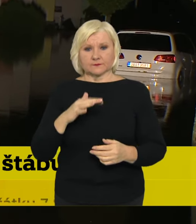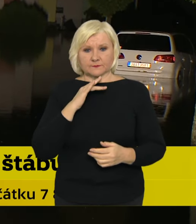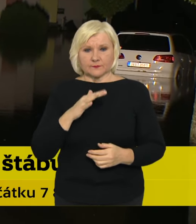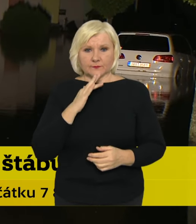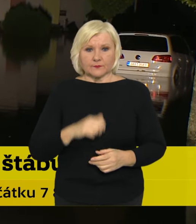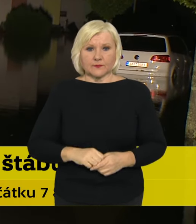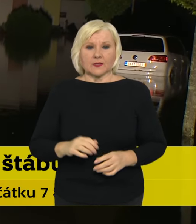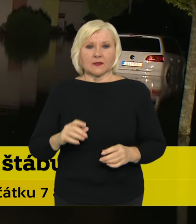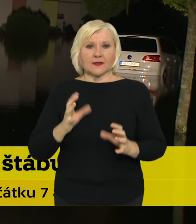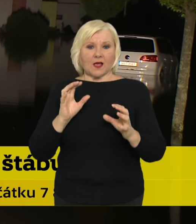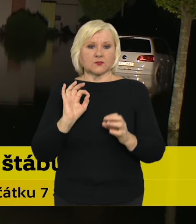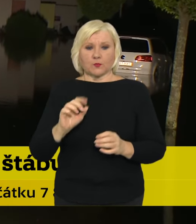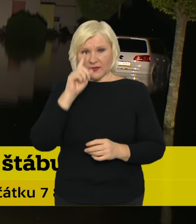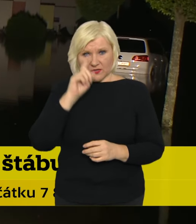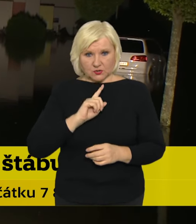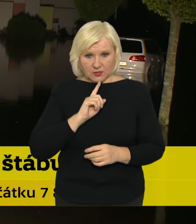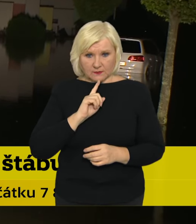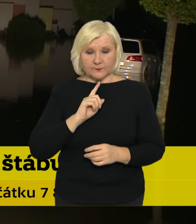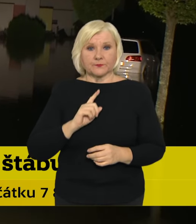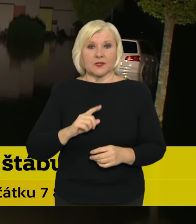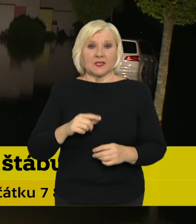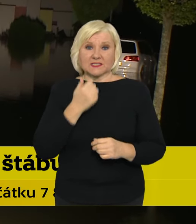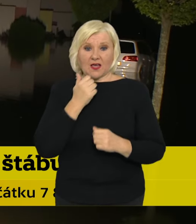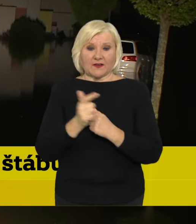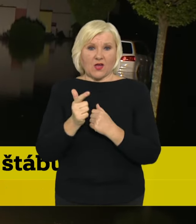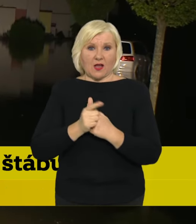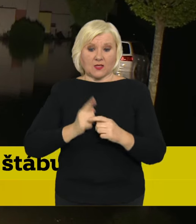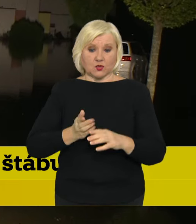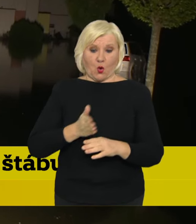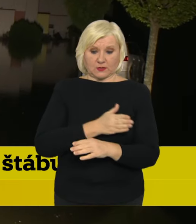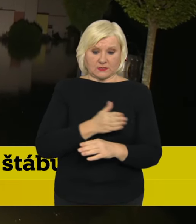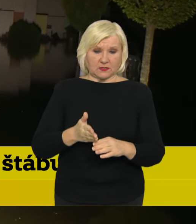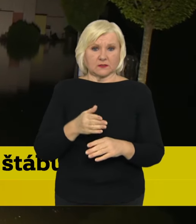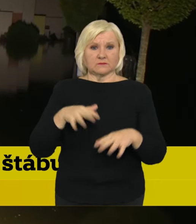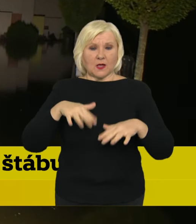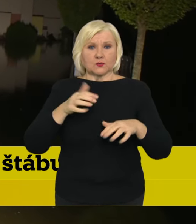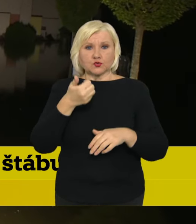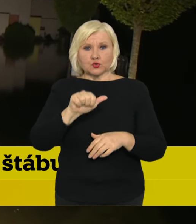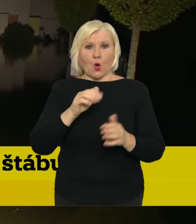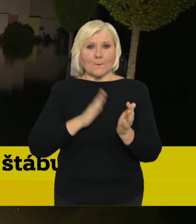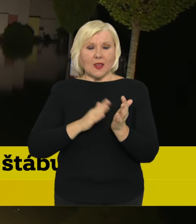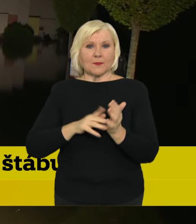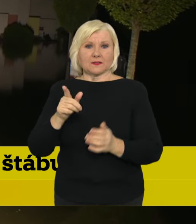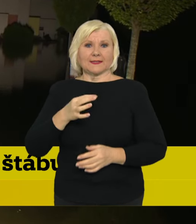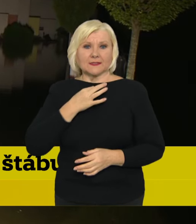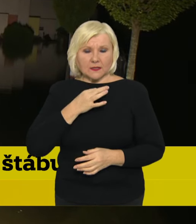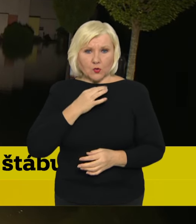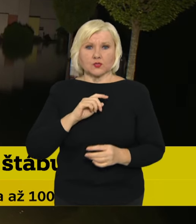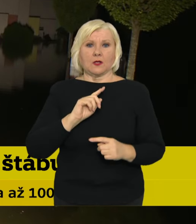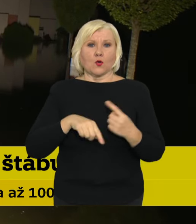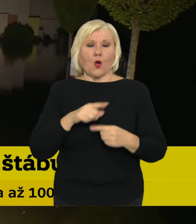Krásný dobrý večer, také ode mě. Za uplynulých 12 hodin spadlo více než 100 milimetrů v Krkonoších, kolem 80